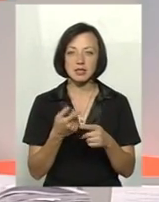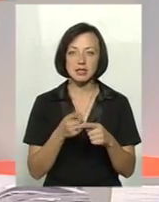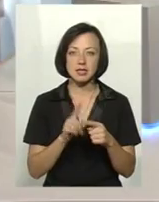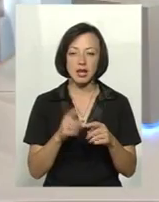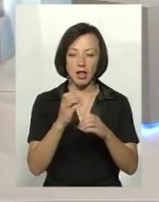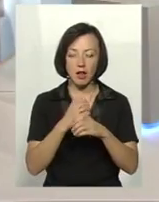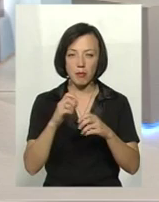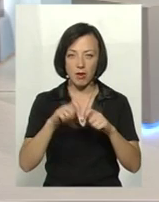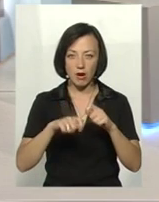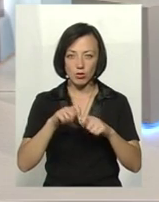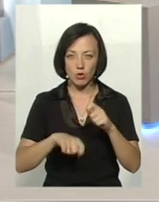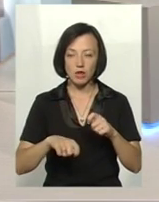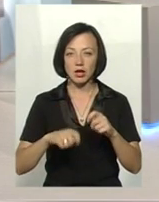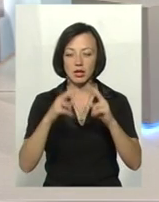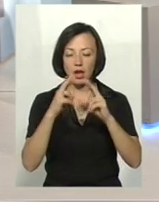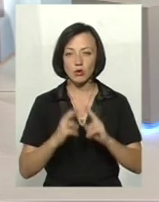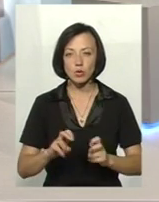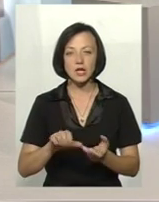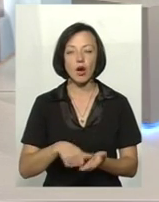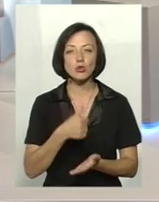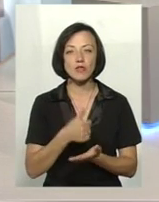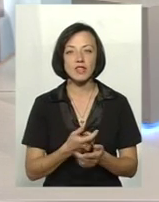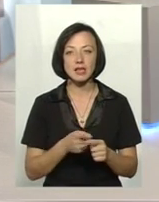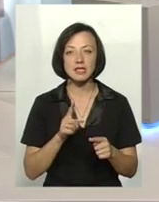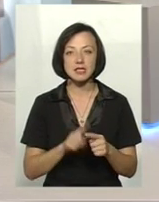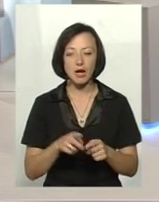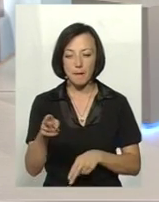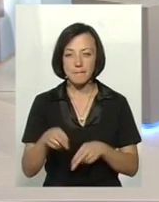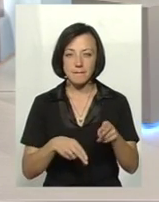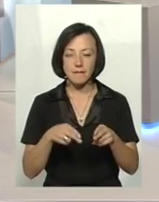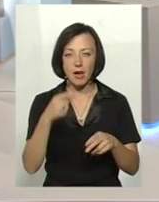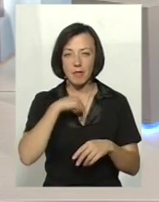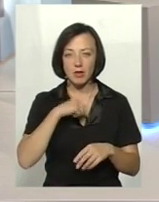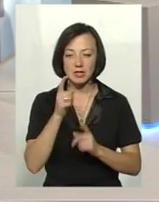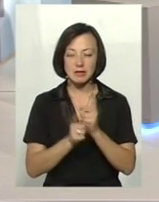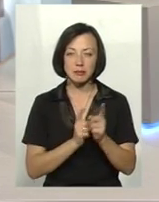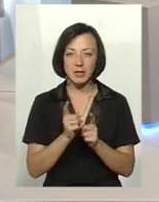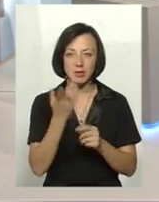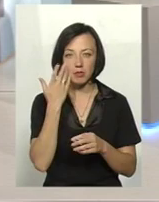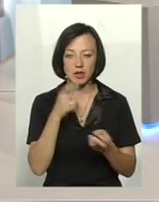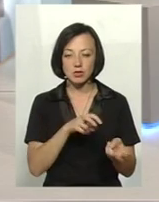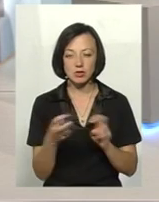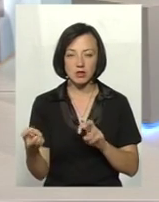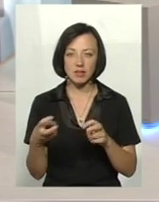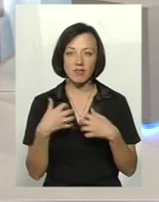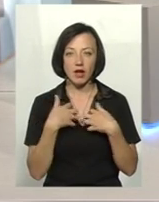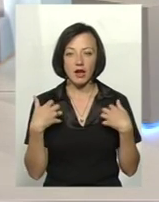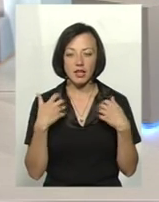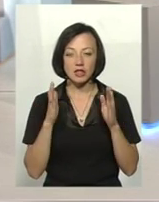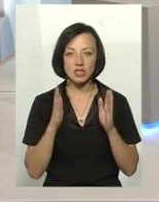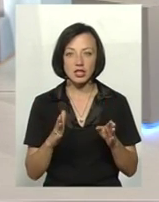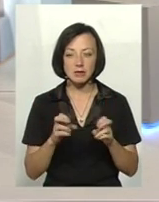лабораторна діагностика, і основне – це патологоанатомічні зміни при загибелі тварини. І лише